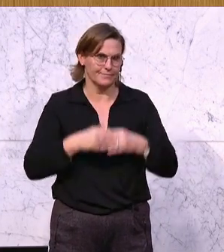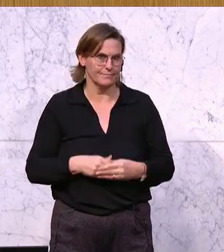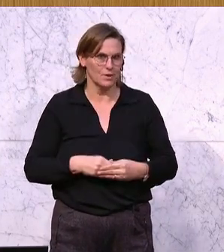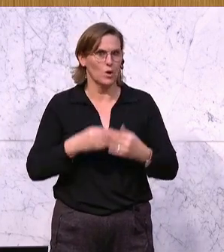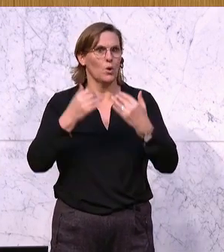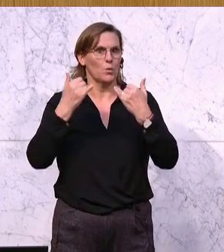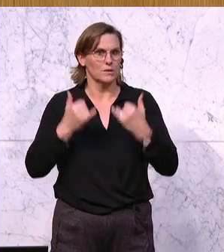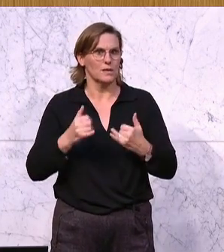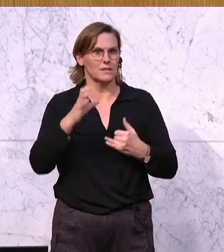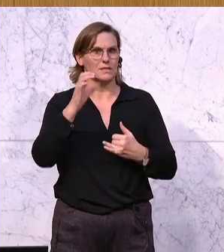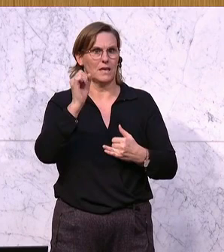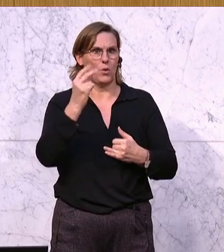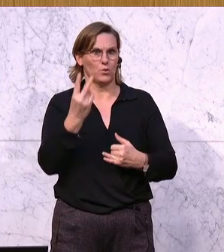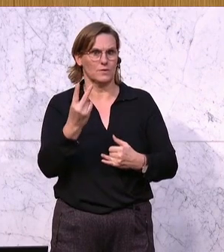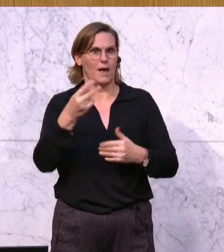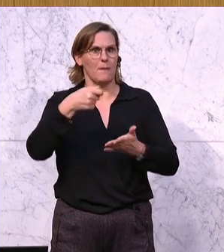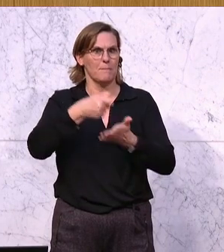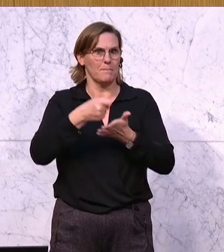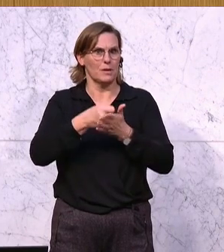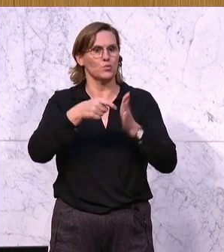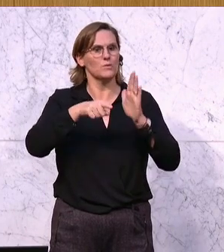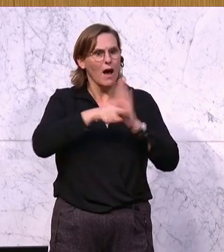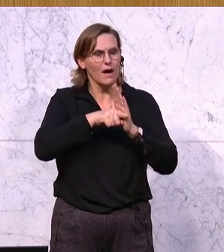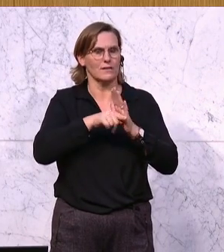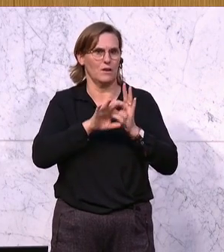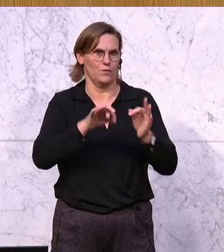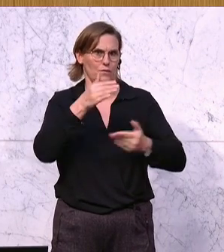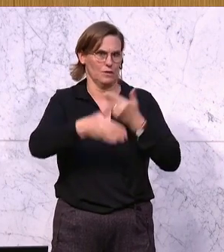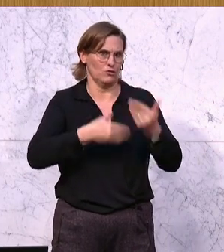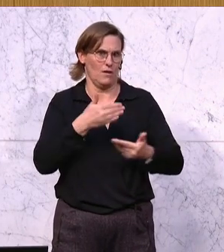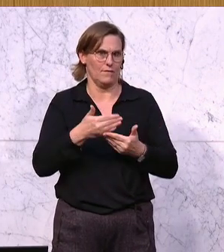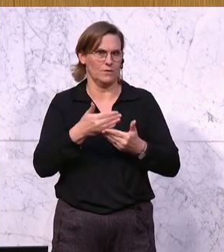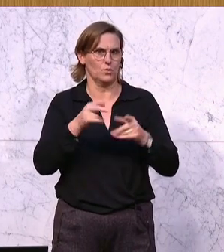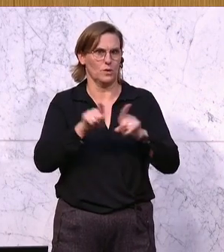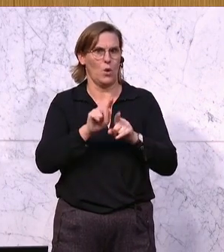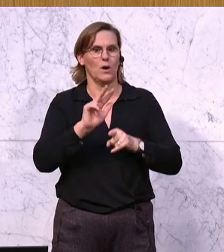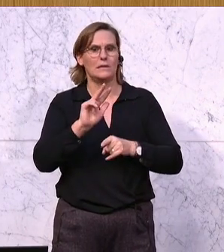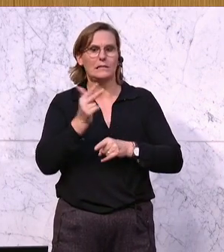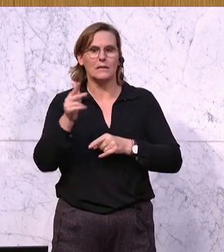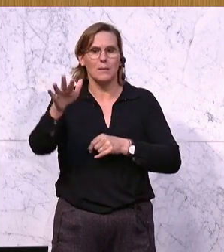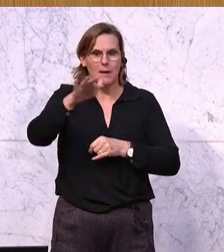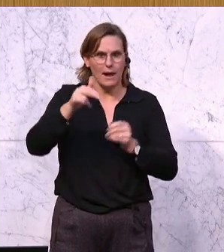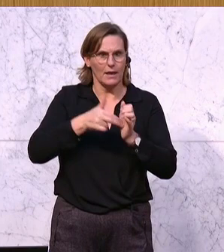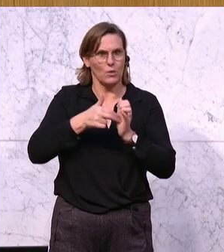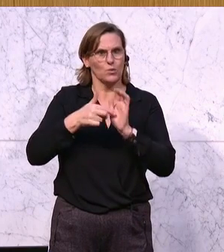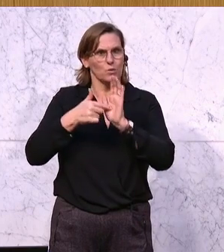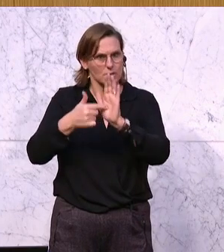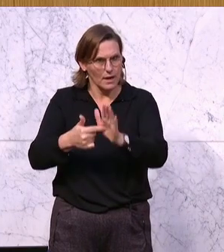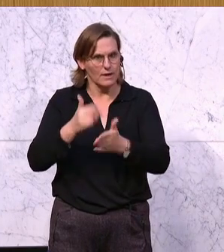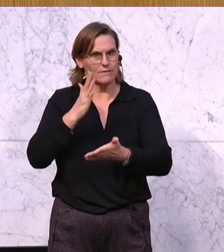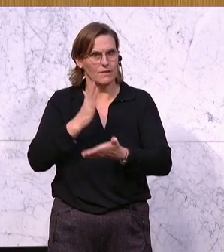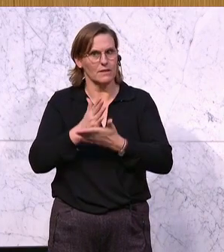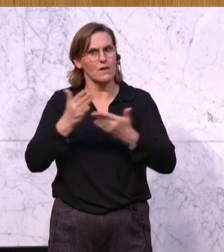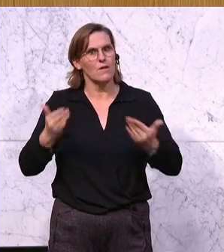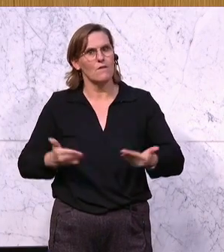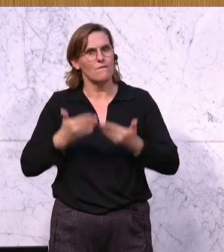letztendlich diese CO2-Bepreisung, der Nachteil der österreichischen Wirtschaft. Und der dritte Bereich, den nehme ich Ihnen auch noch heraus, damit wir es haben, Sie sind in der